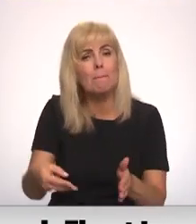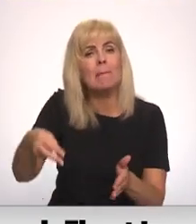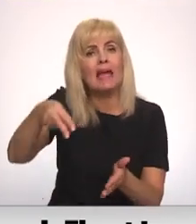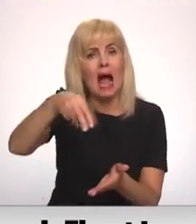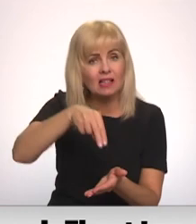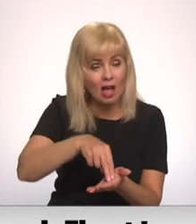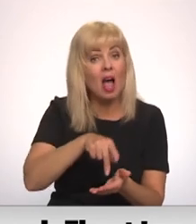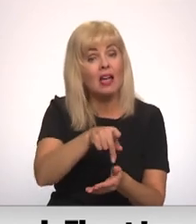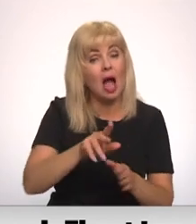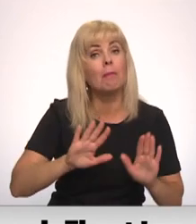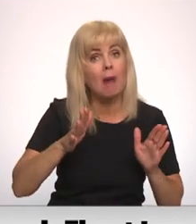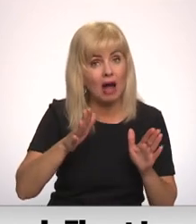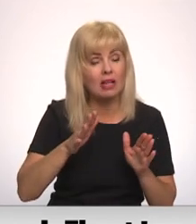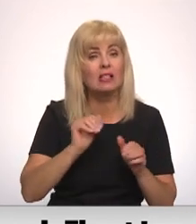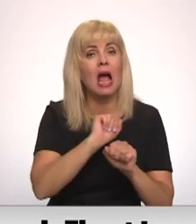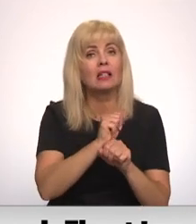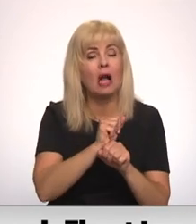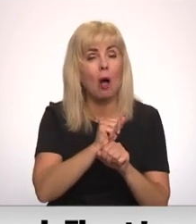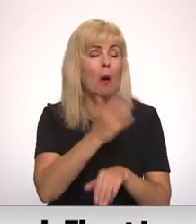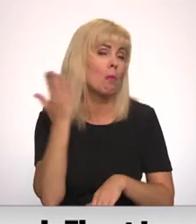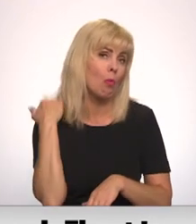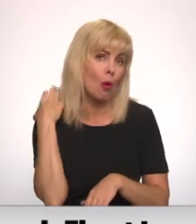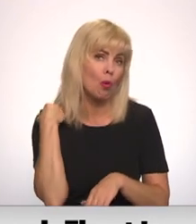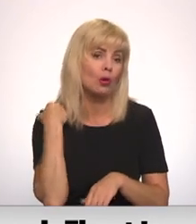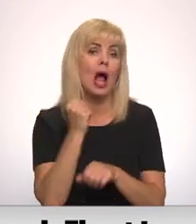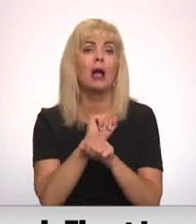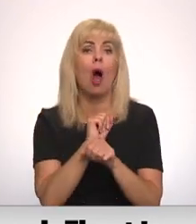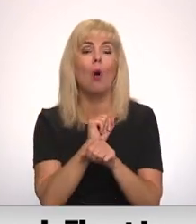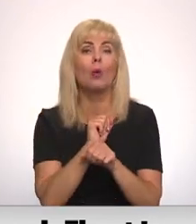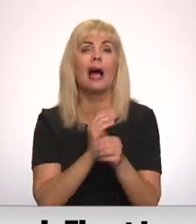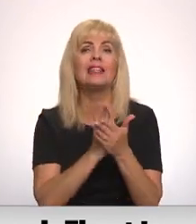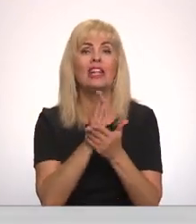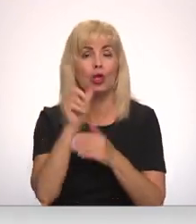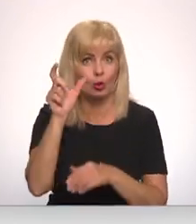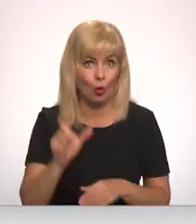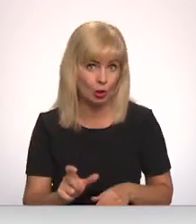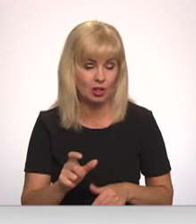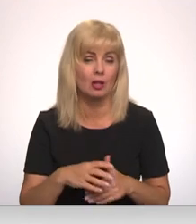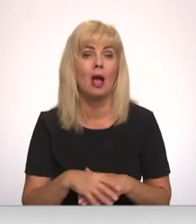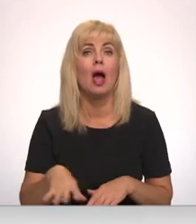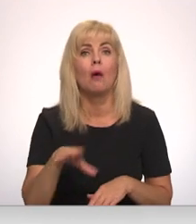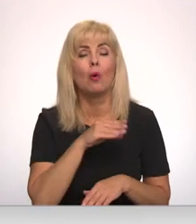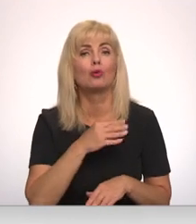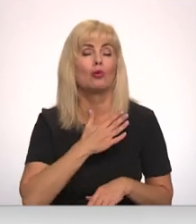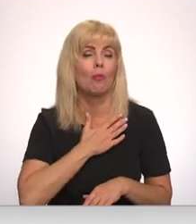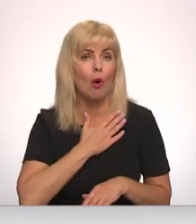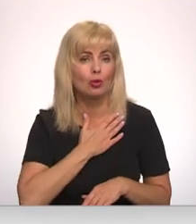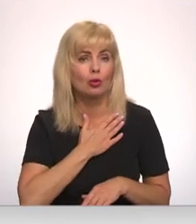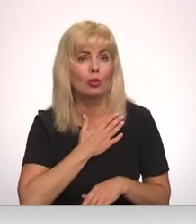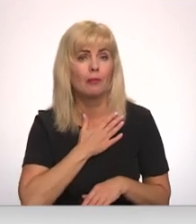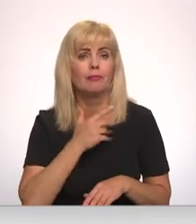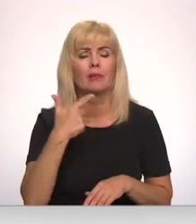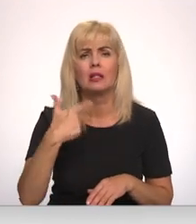ir tad, paveicās, saka traumatologs un mugurkaula ķirurgs. Iezemējoties uz galvas, visu mūsu svars, kas ir vidē 70